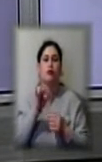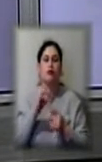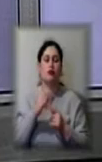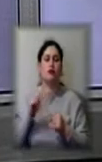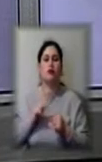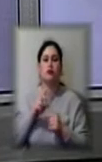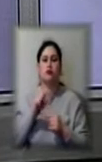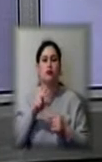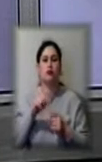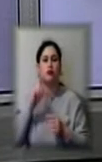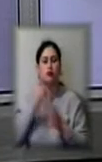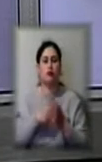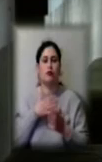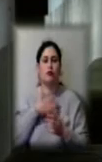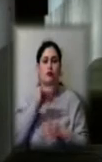кореспонденти Суспільного.